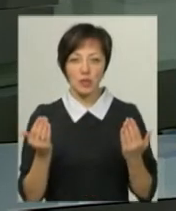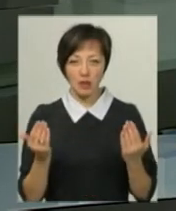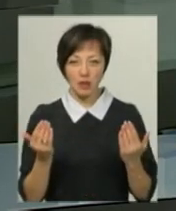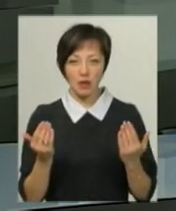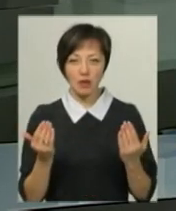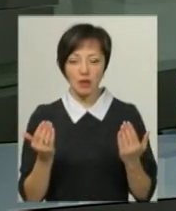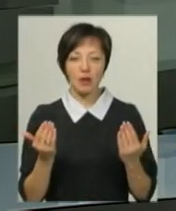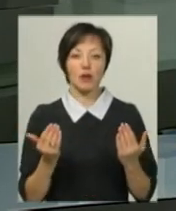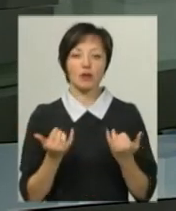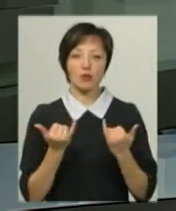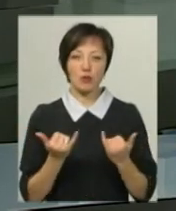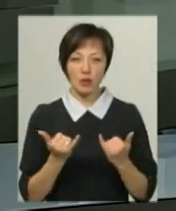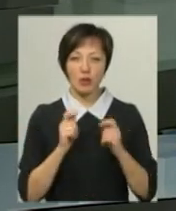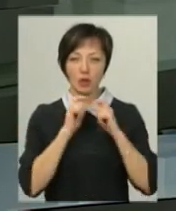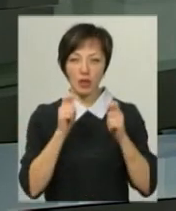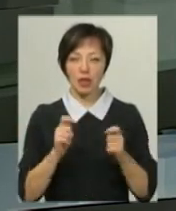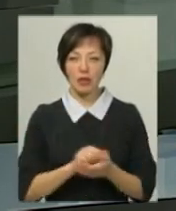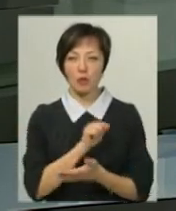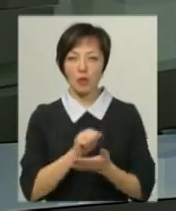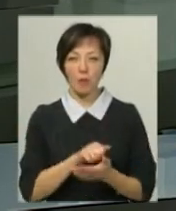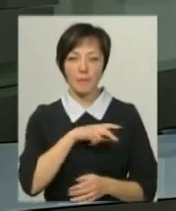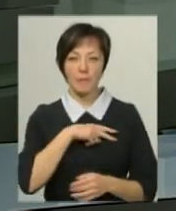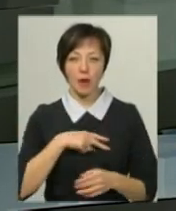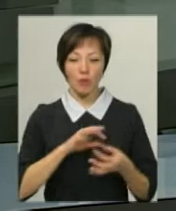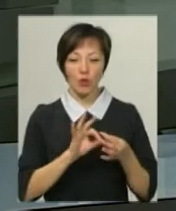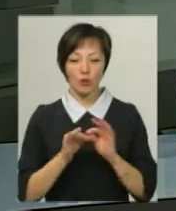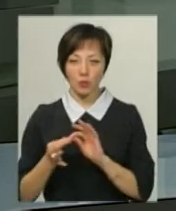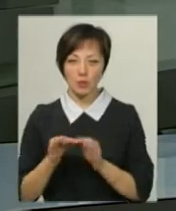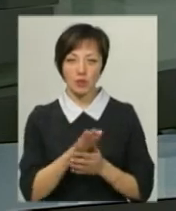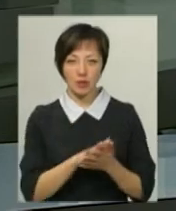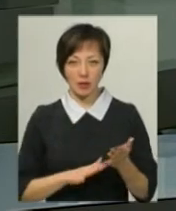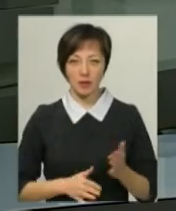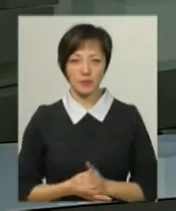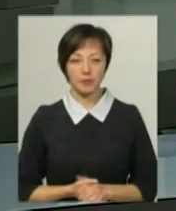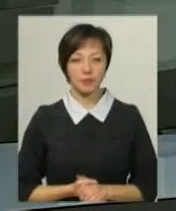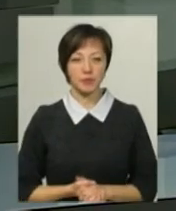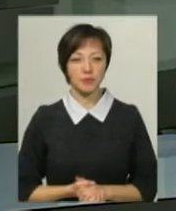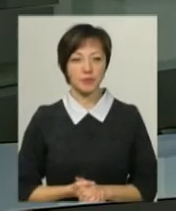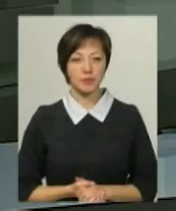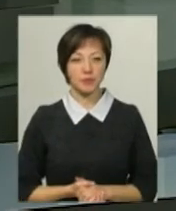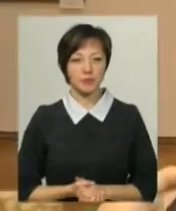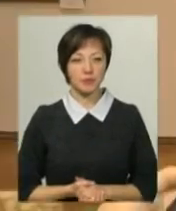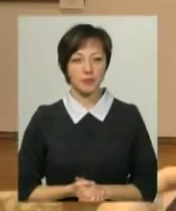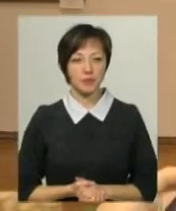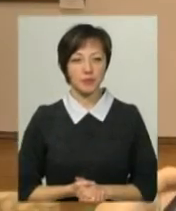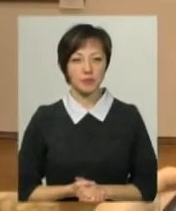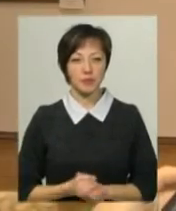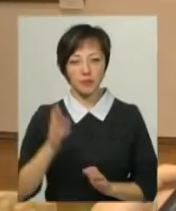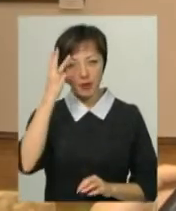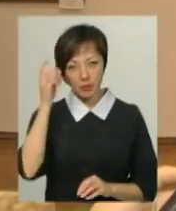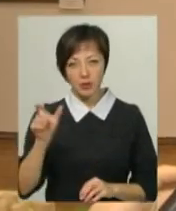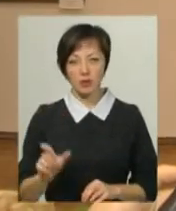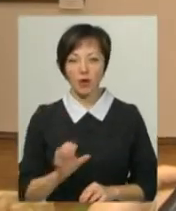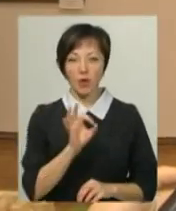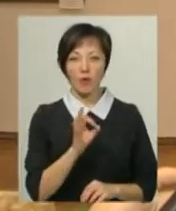Ауратів конкурсу сьогодні наградили дипломами та преміями. Подробиці у сюжеті Тетяни Ворожцової. Хмельничанка Ольга